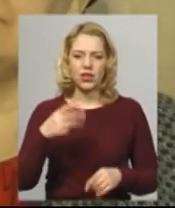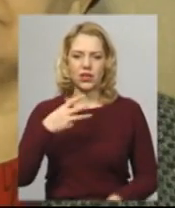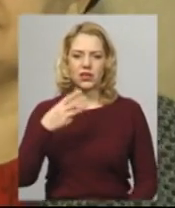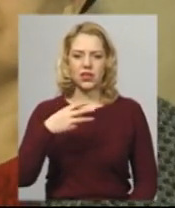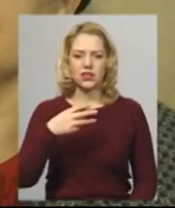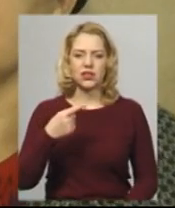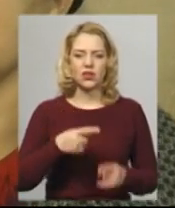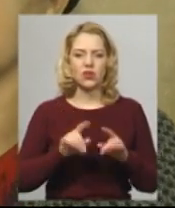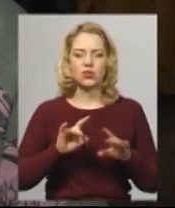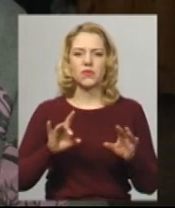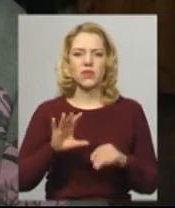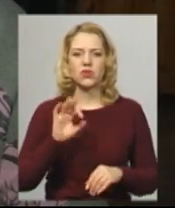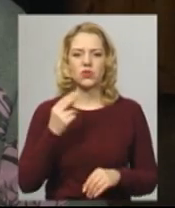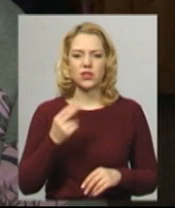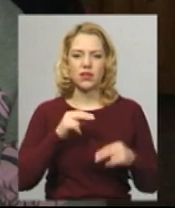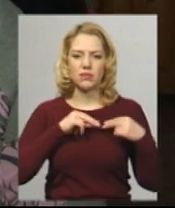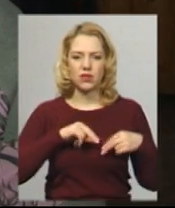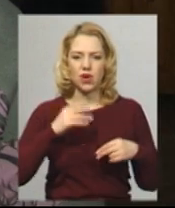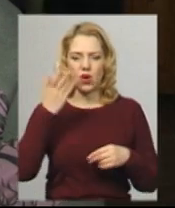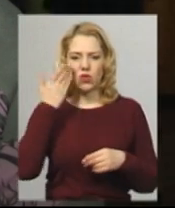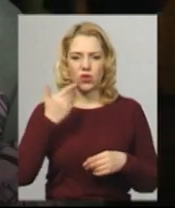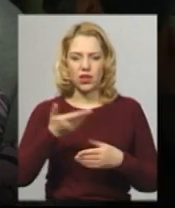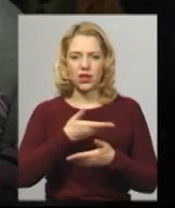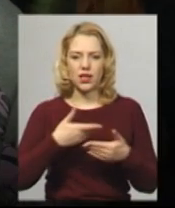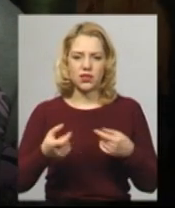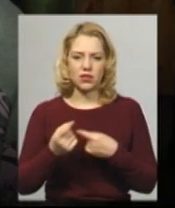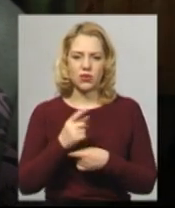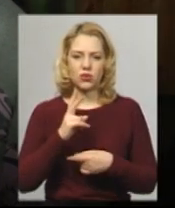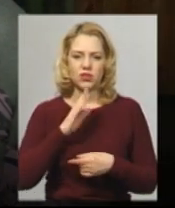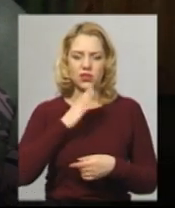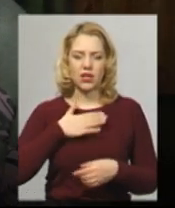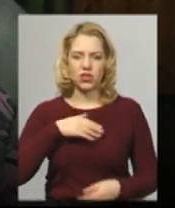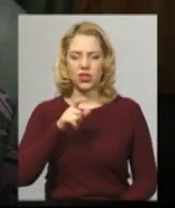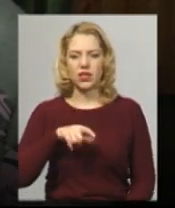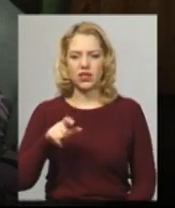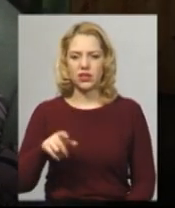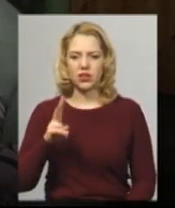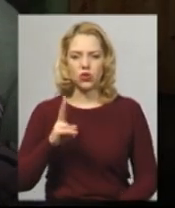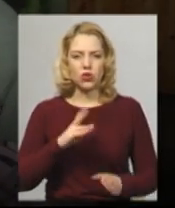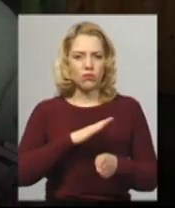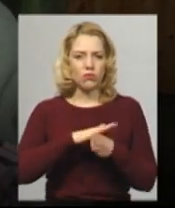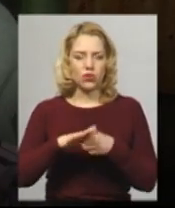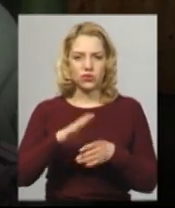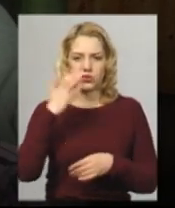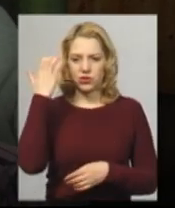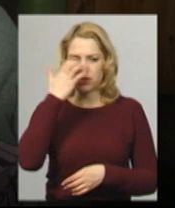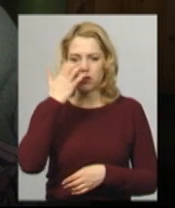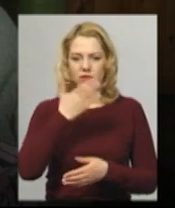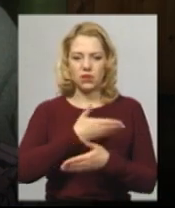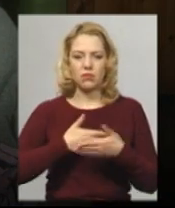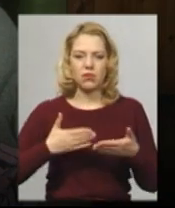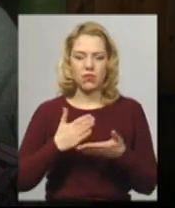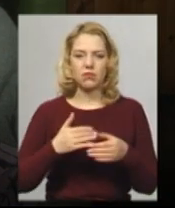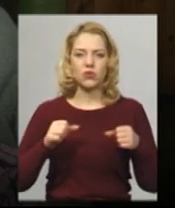соціальний працівник Інна Мотика. «Коли нас замовляє хтось з наших клієнтів, тотально незрячих, це ми маємо